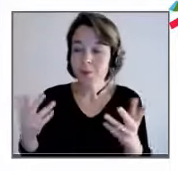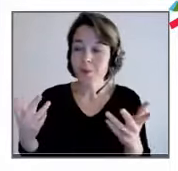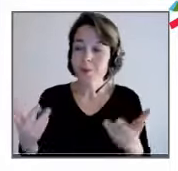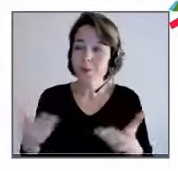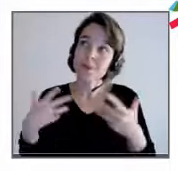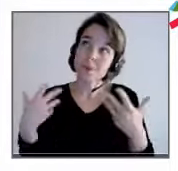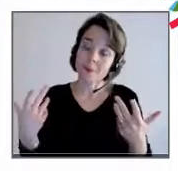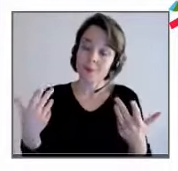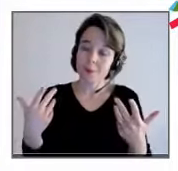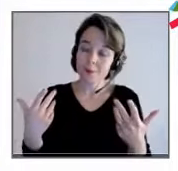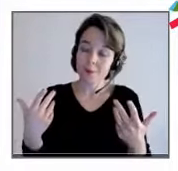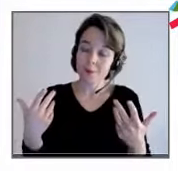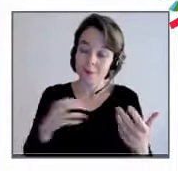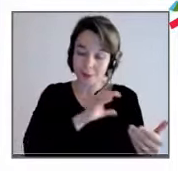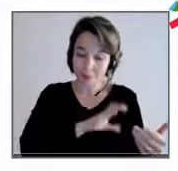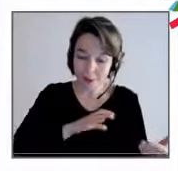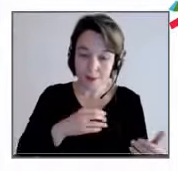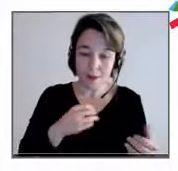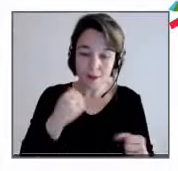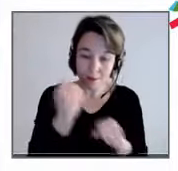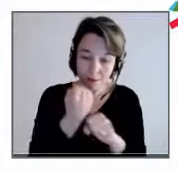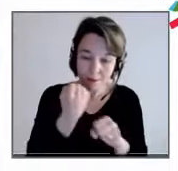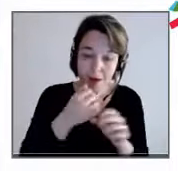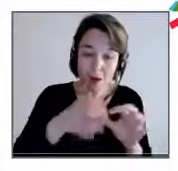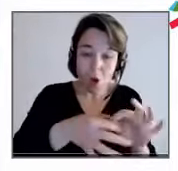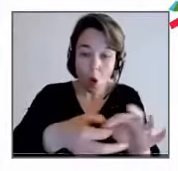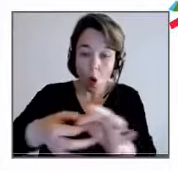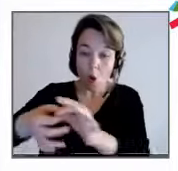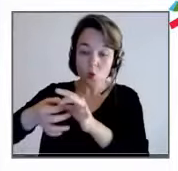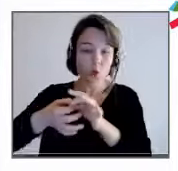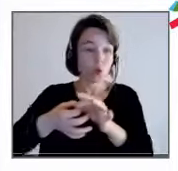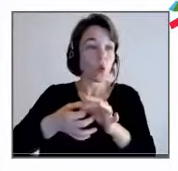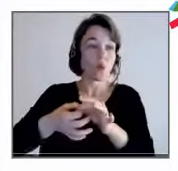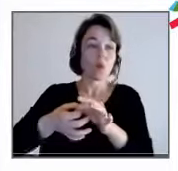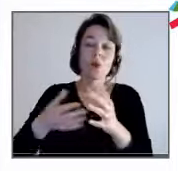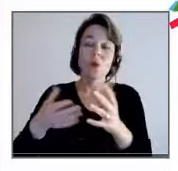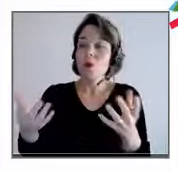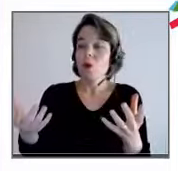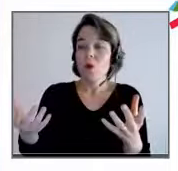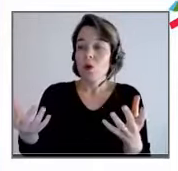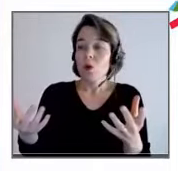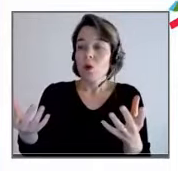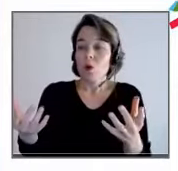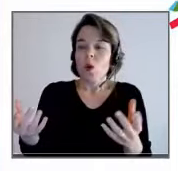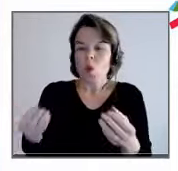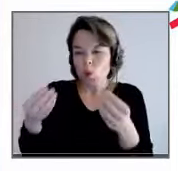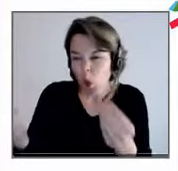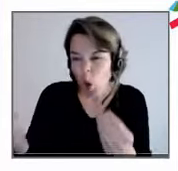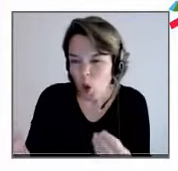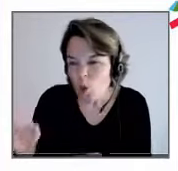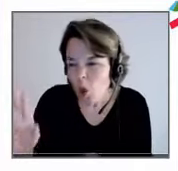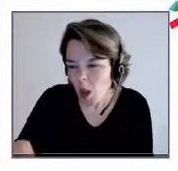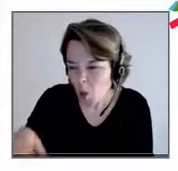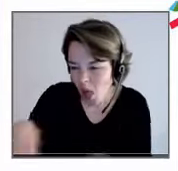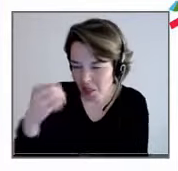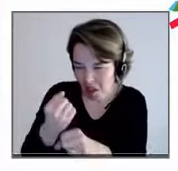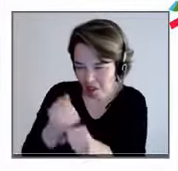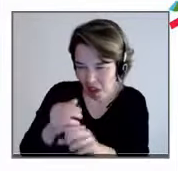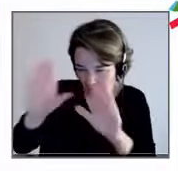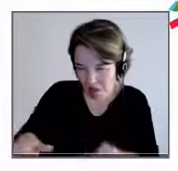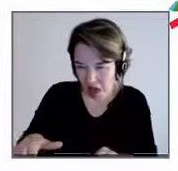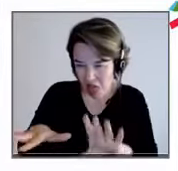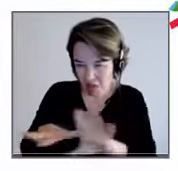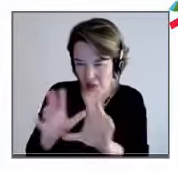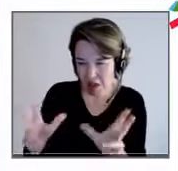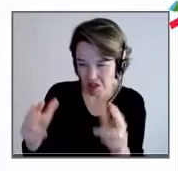avec du conflit, mais pas de l'humiliation en ce qui concerne le management, avec